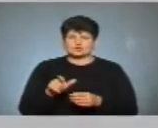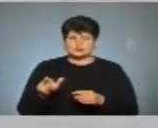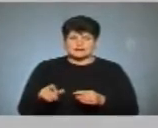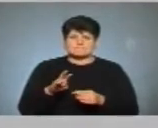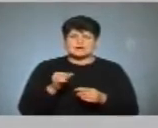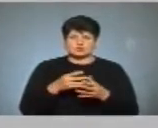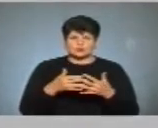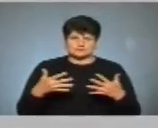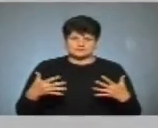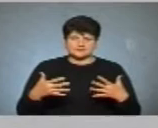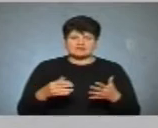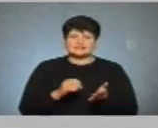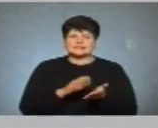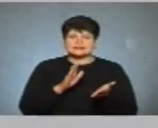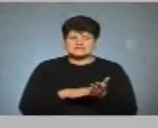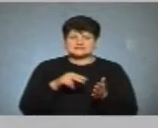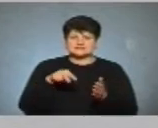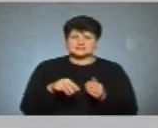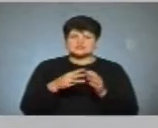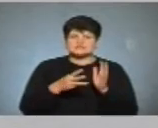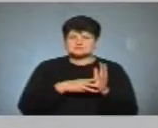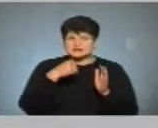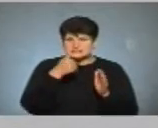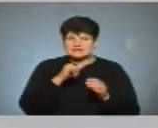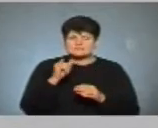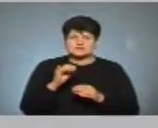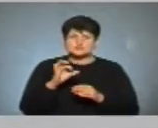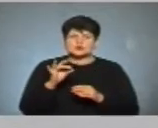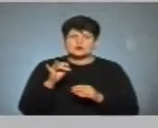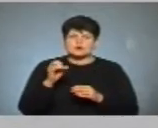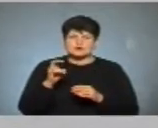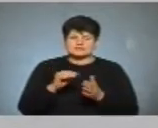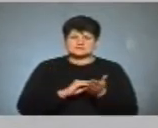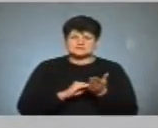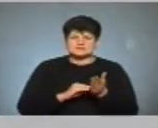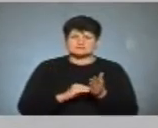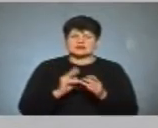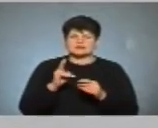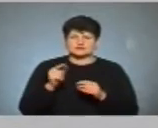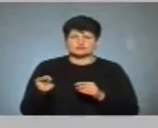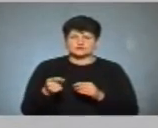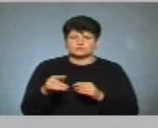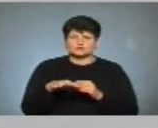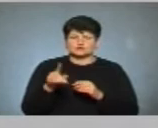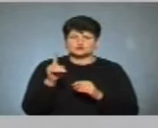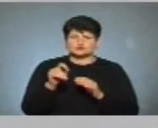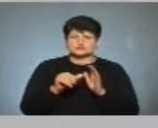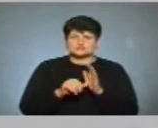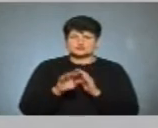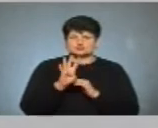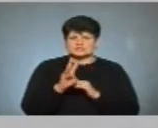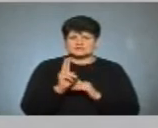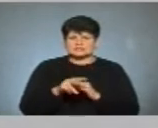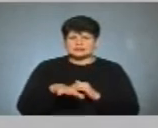та активи. У декларації за 2018-й рік Іван 40-літ вказав квартиру в Тернополі площею 164